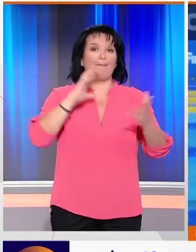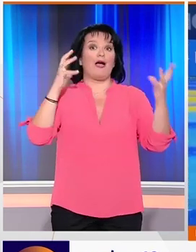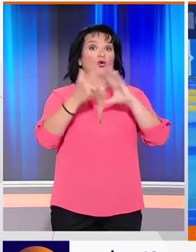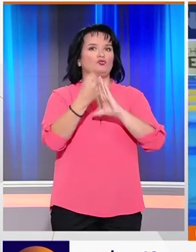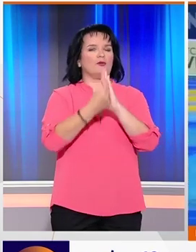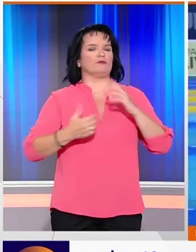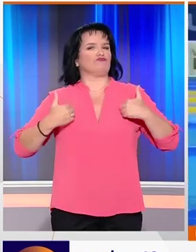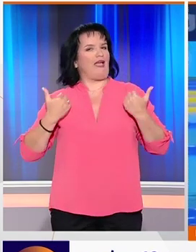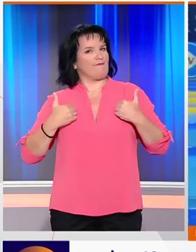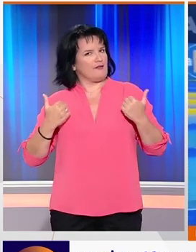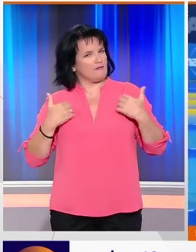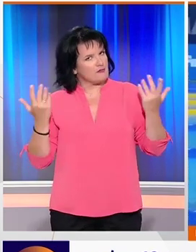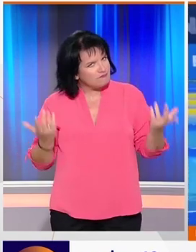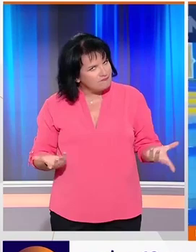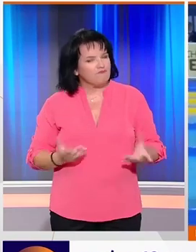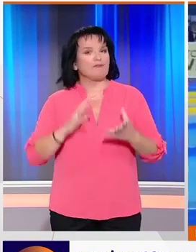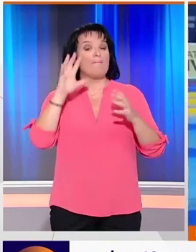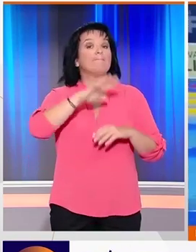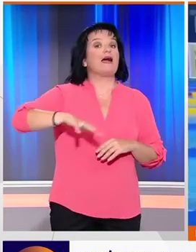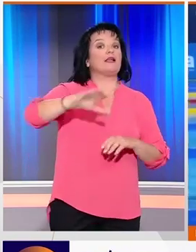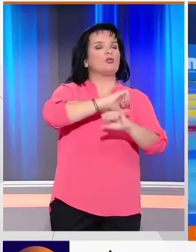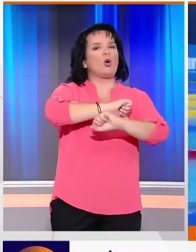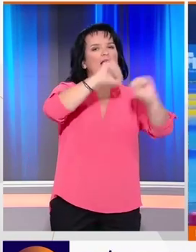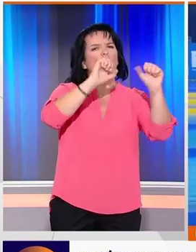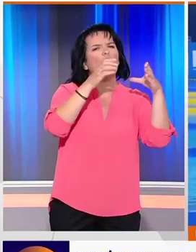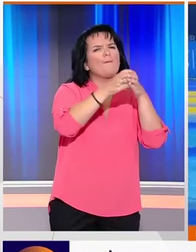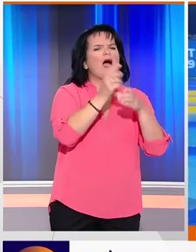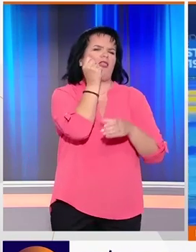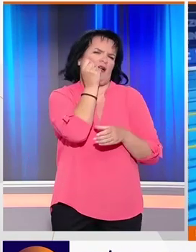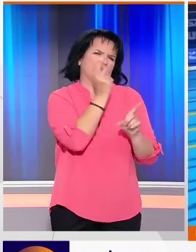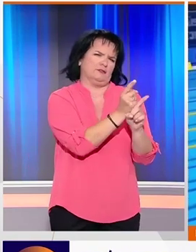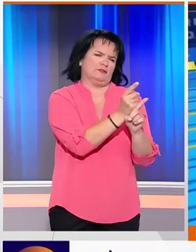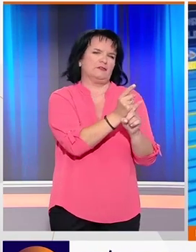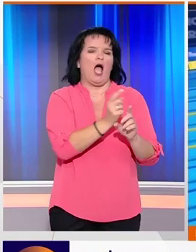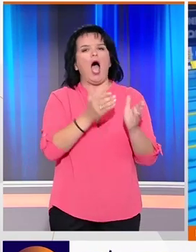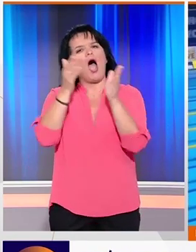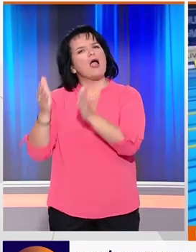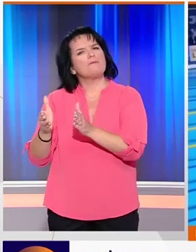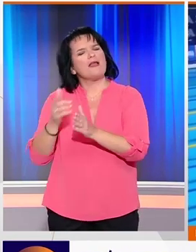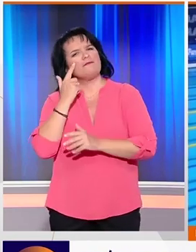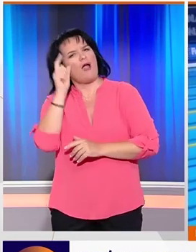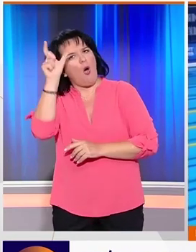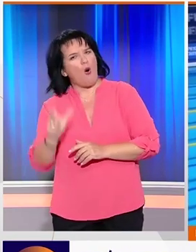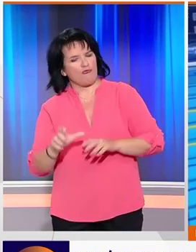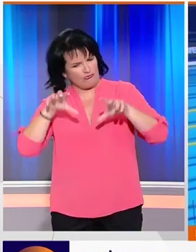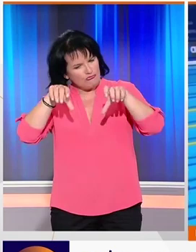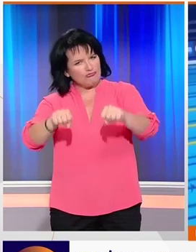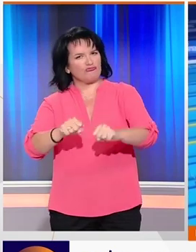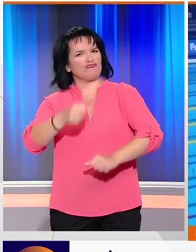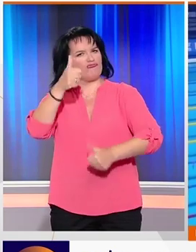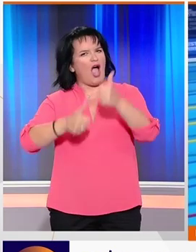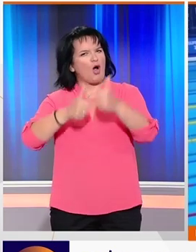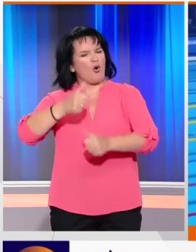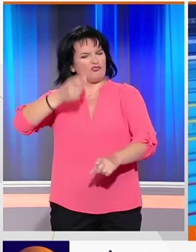ρεκόρ εφίβων το οποίο μάλιστα αποτελεί και πανελλήνιο ρεκόρ στην κατηγορία ανδρών γεγονός που αποδεικνύει πως είναι κυρίαρχος στο συγκεκριμένο